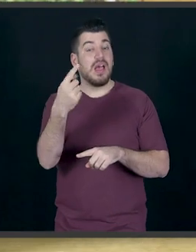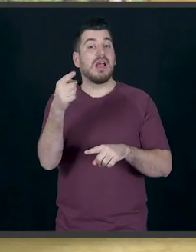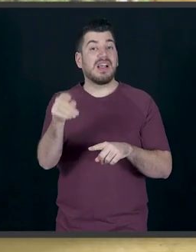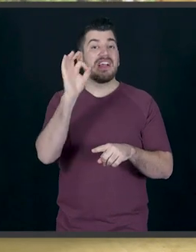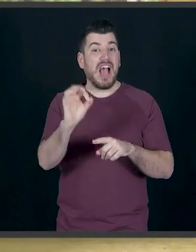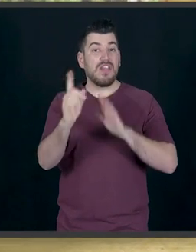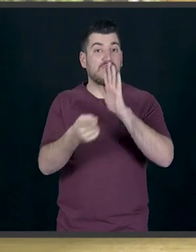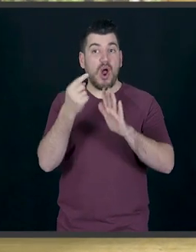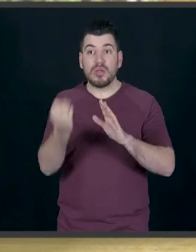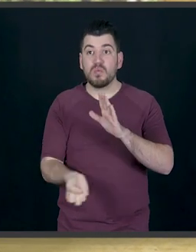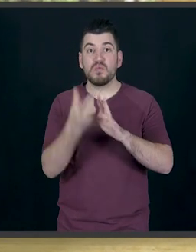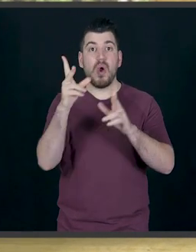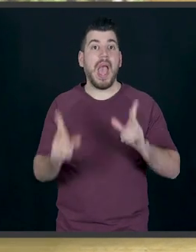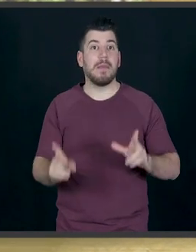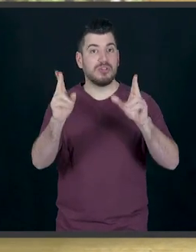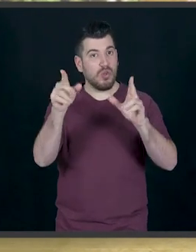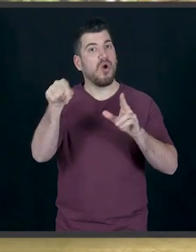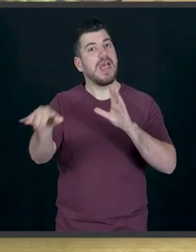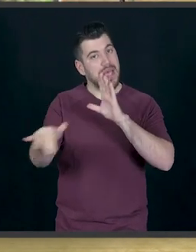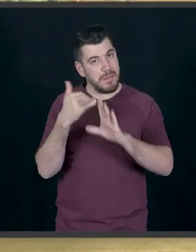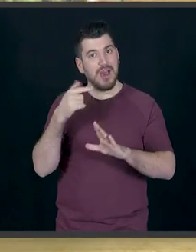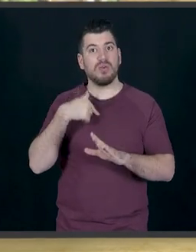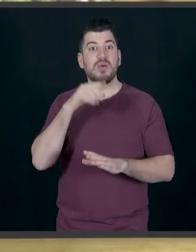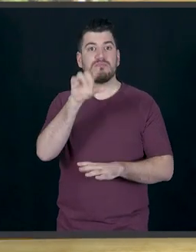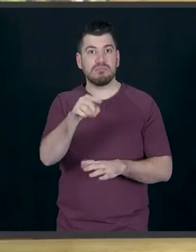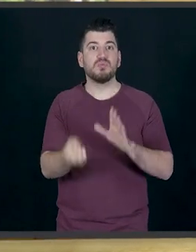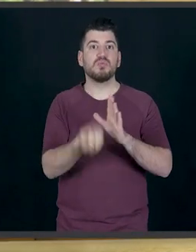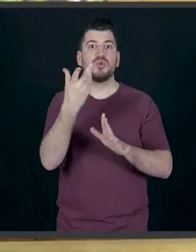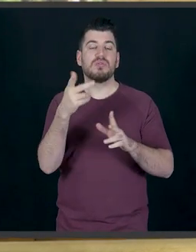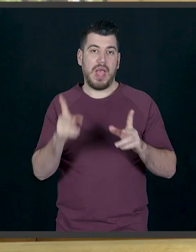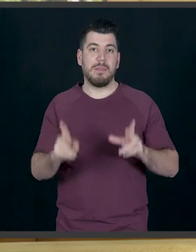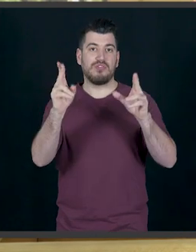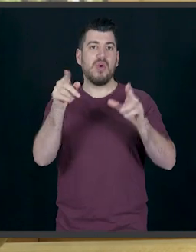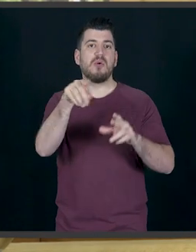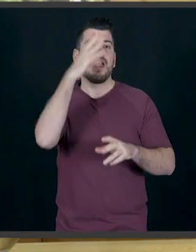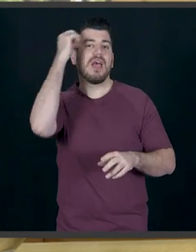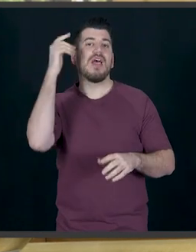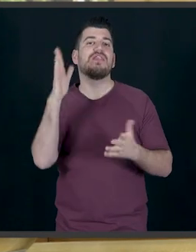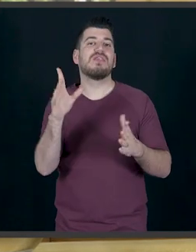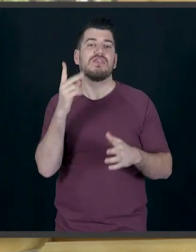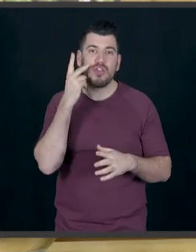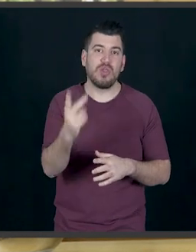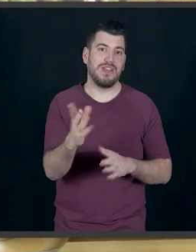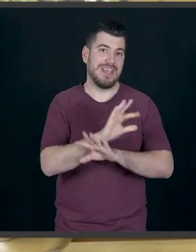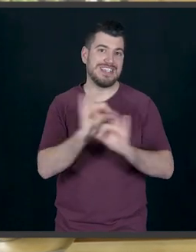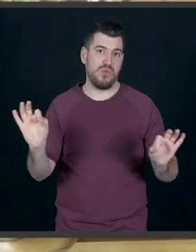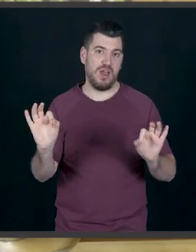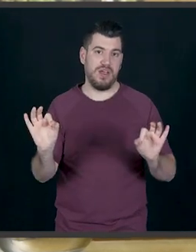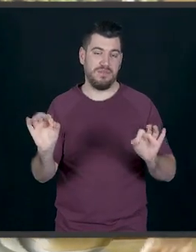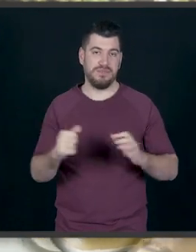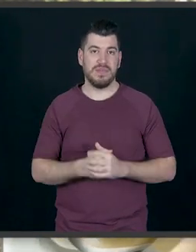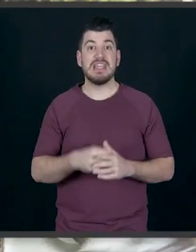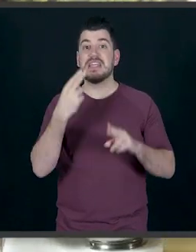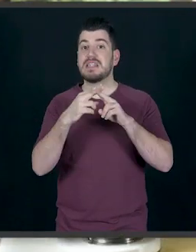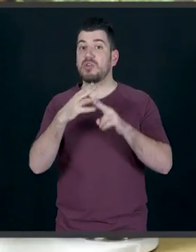κάθε φορά που βγαίνει ένα επεισόδιο. Ειδοποίησε ότι έχει βγει καινούργιο επεισόδιο. Οπότε δεν θα το χάσετε ποτέ. Τι άλλο είχα να πω. Είχα να πω και κάτι πολύ